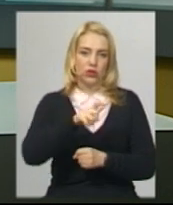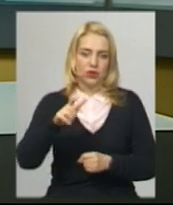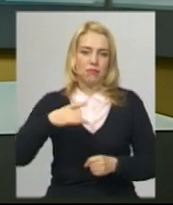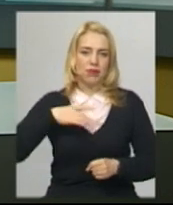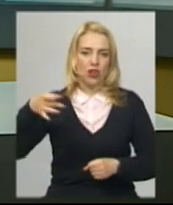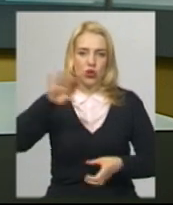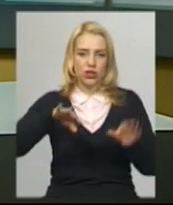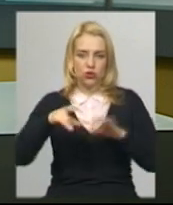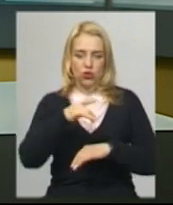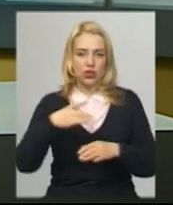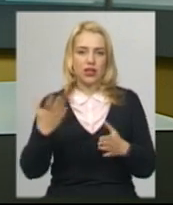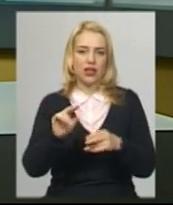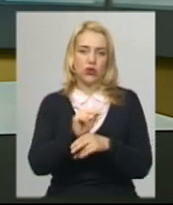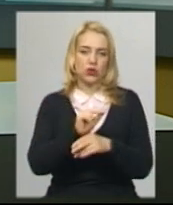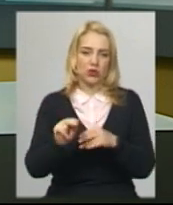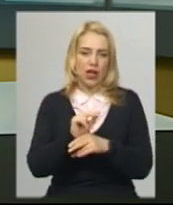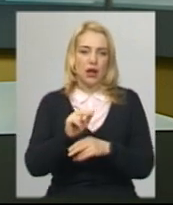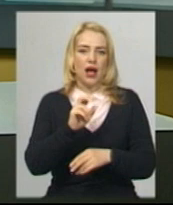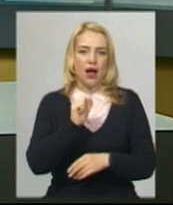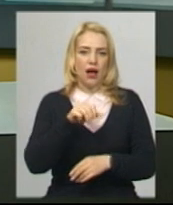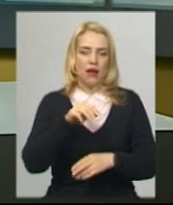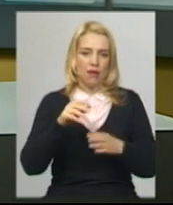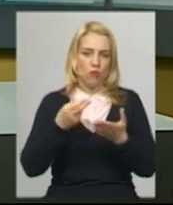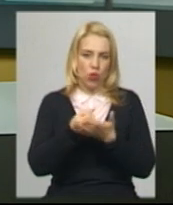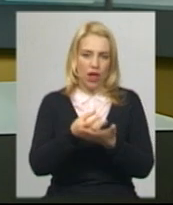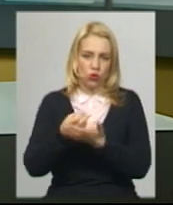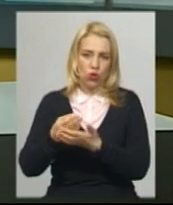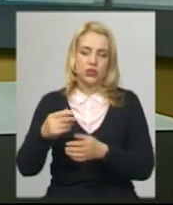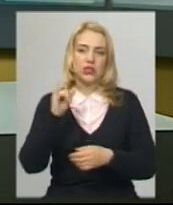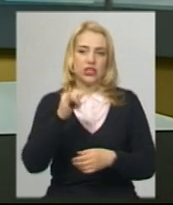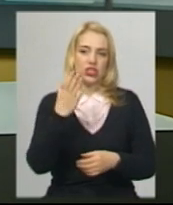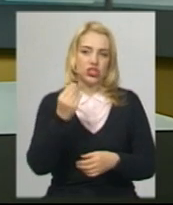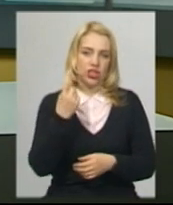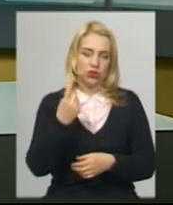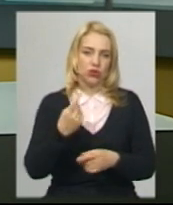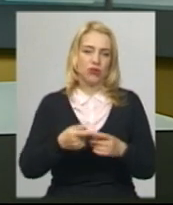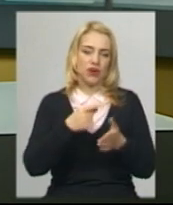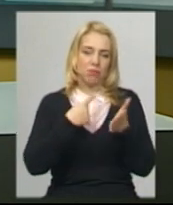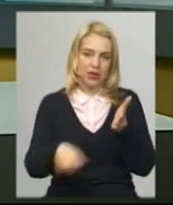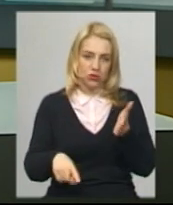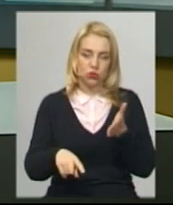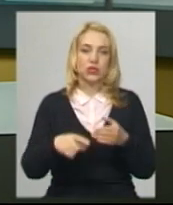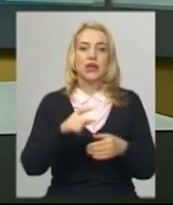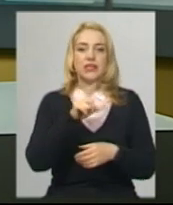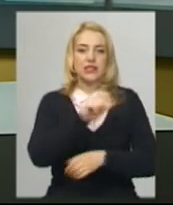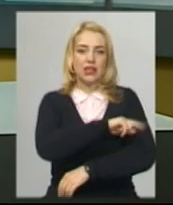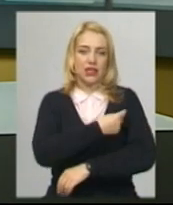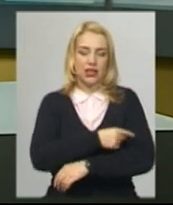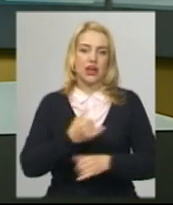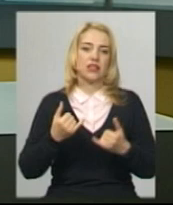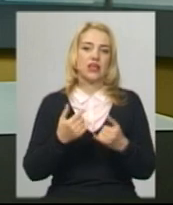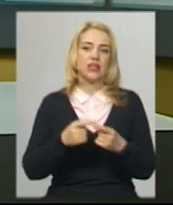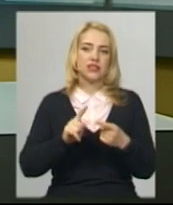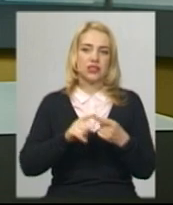що лікувалися амбулаторно. Ще одну пацієнтку виписують із Славуцької ЦРЛ. Таким чином, від початку захворювання ковід